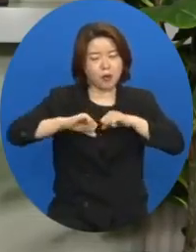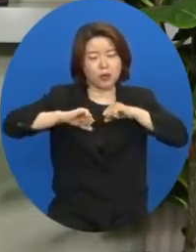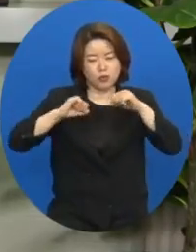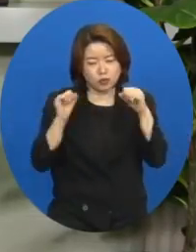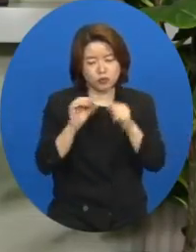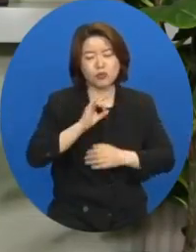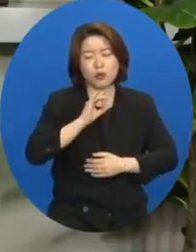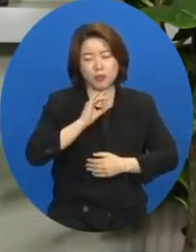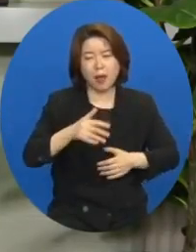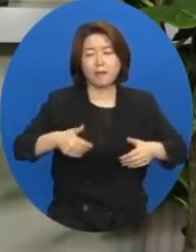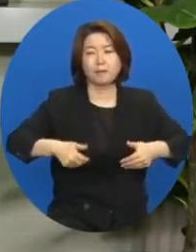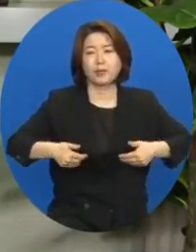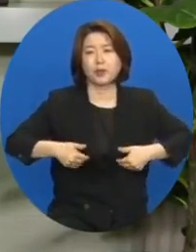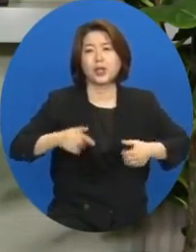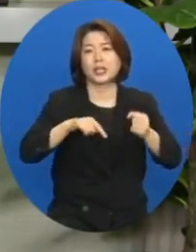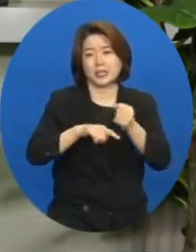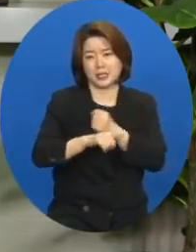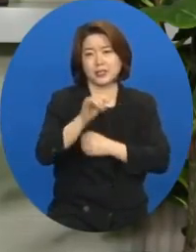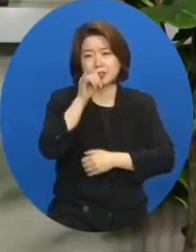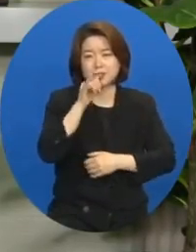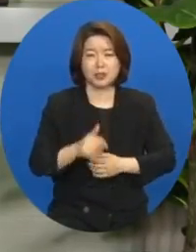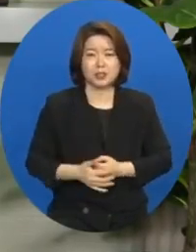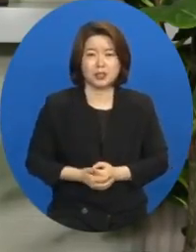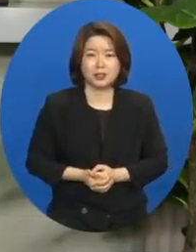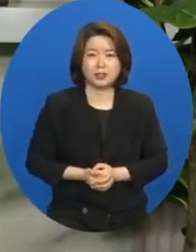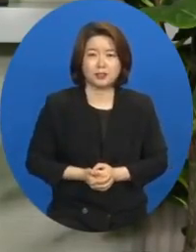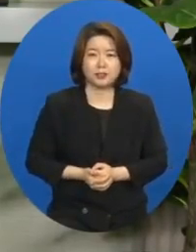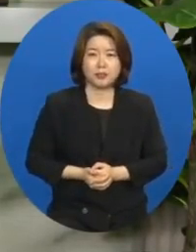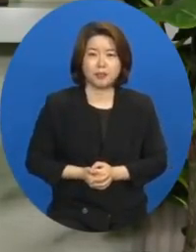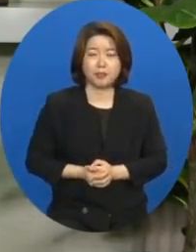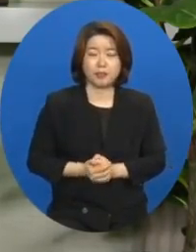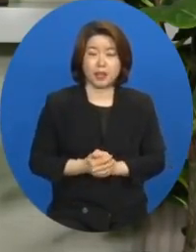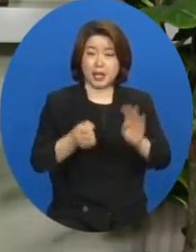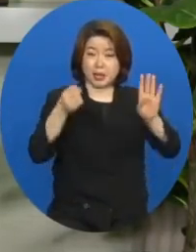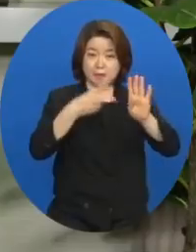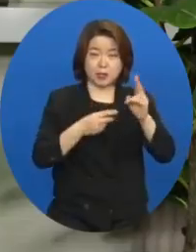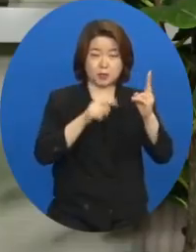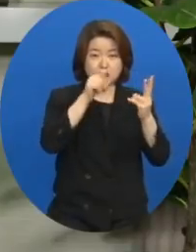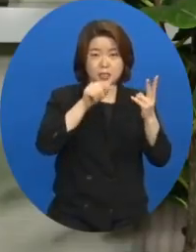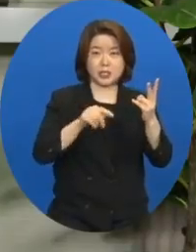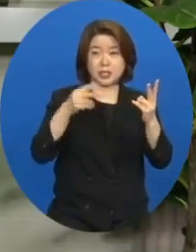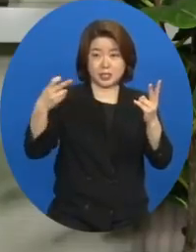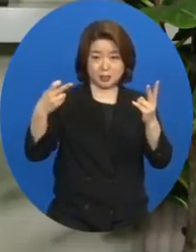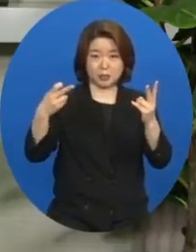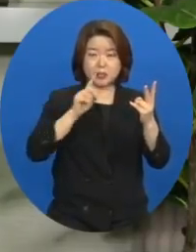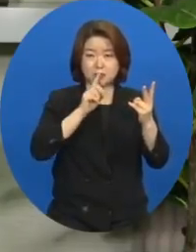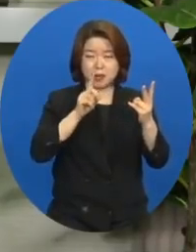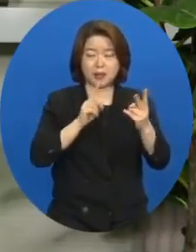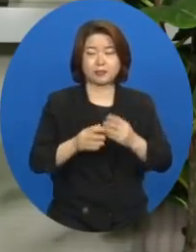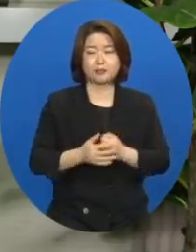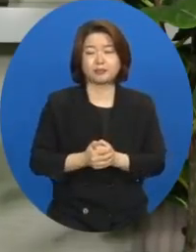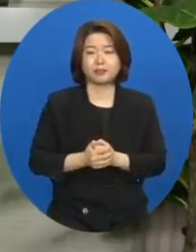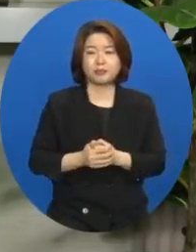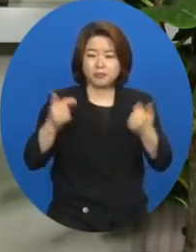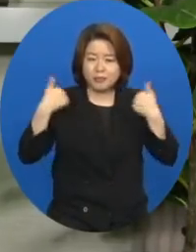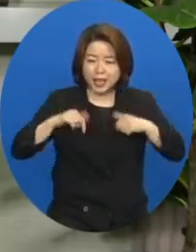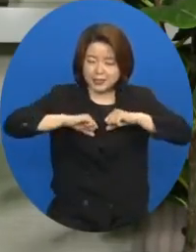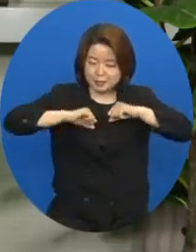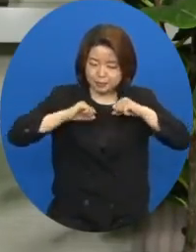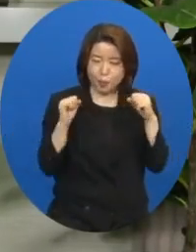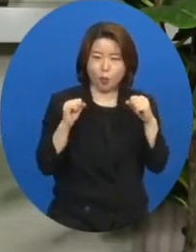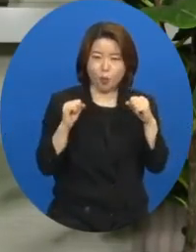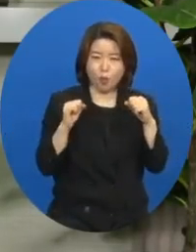없다는 의미가 됩니다. 빌리포스 2장 12절 말씀에 항상 복종하고